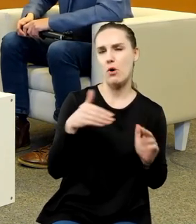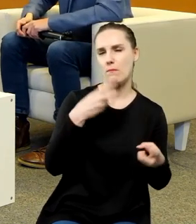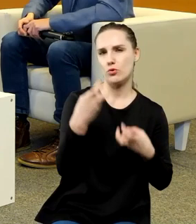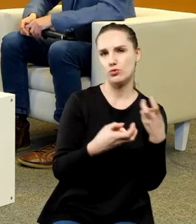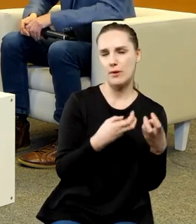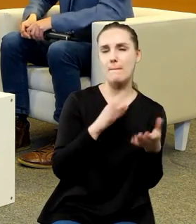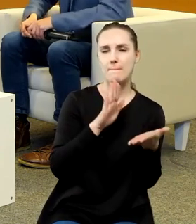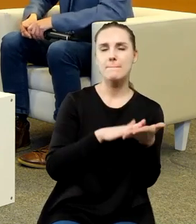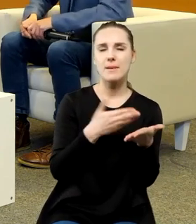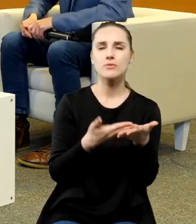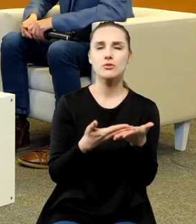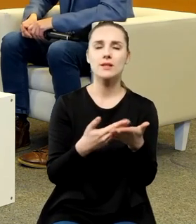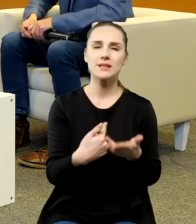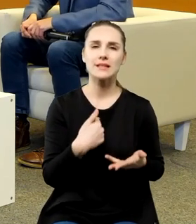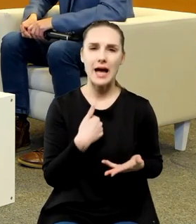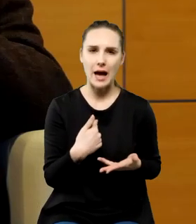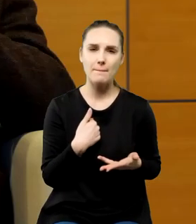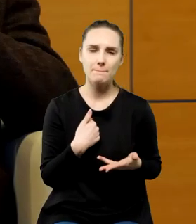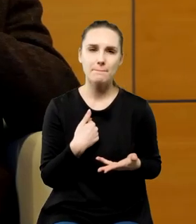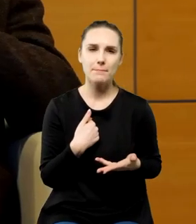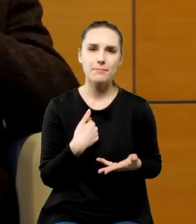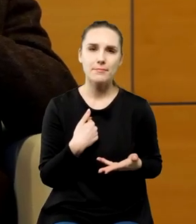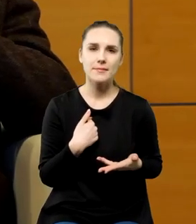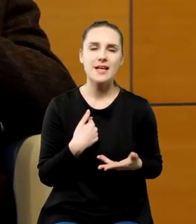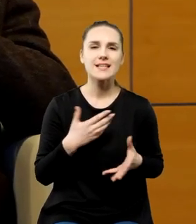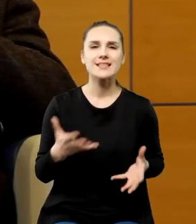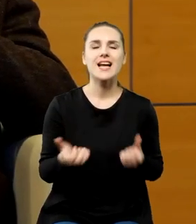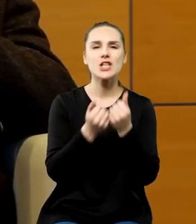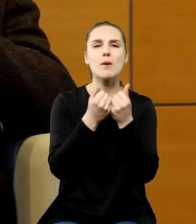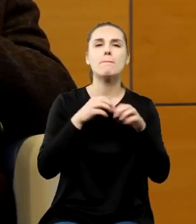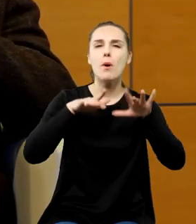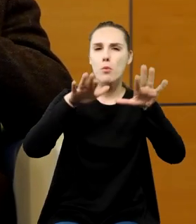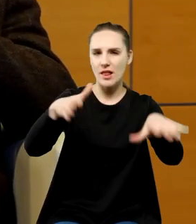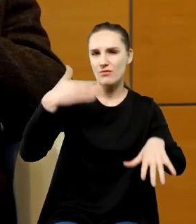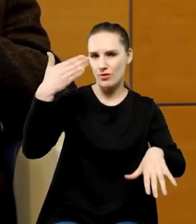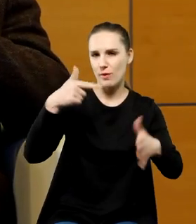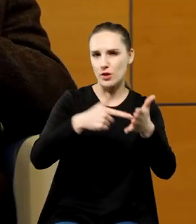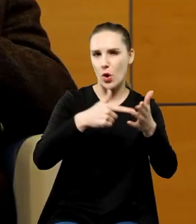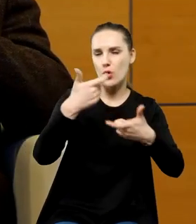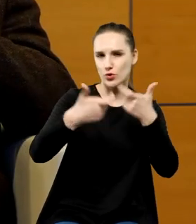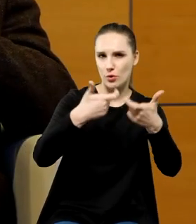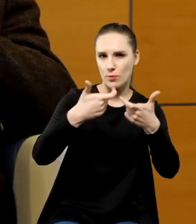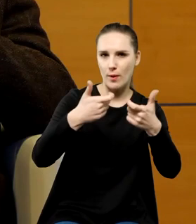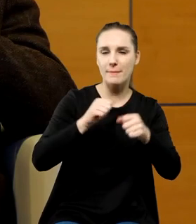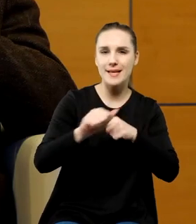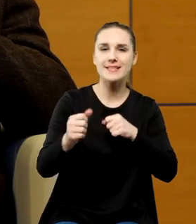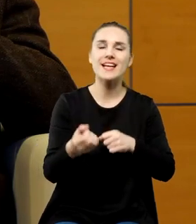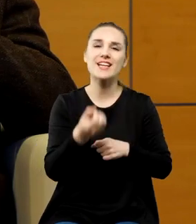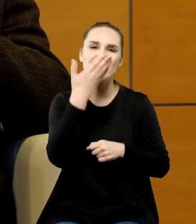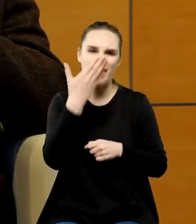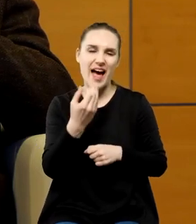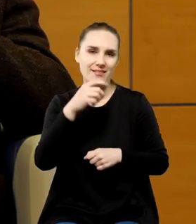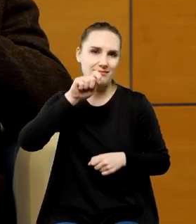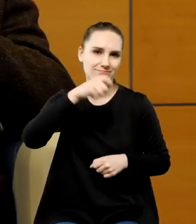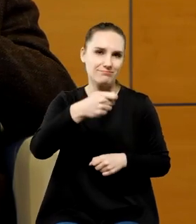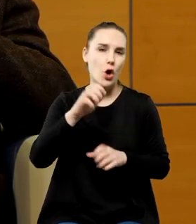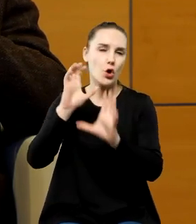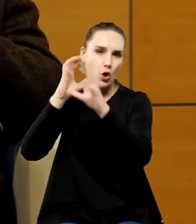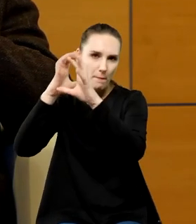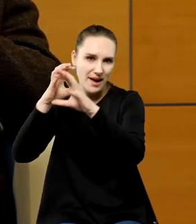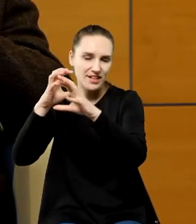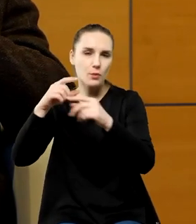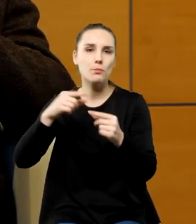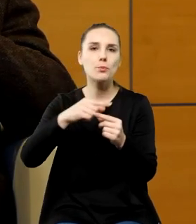kiedyś na potrzeby jakiegoś popularnego wykładu to zrobiłem więc jest kwiat imieniem Kopernik jest piórowieczne